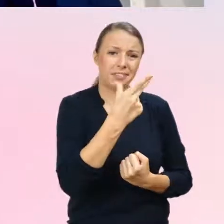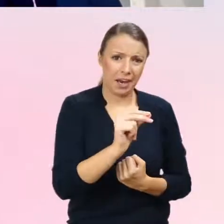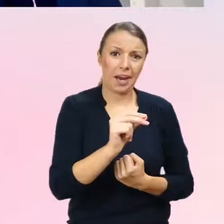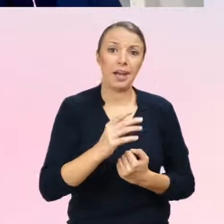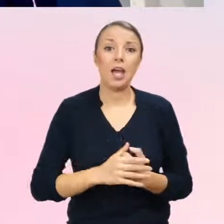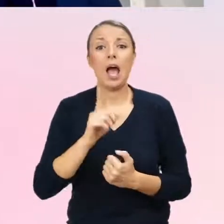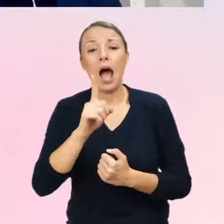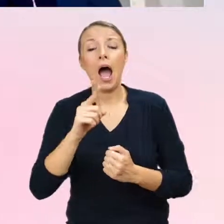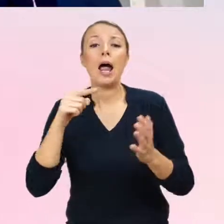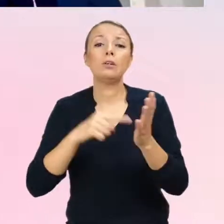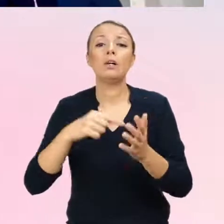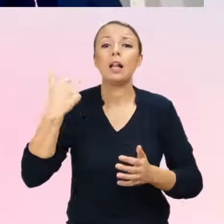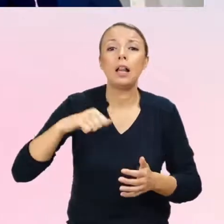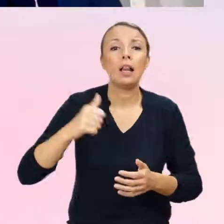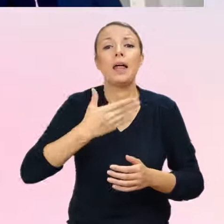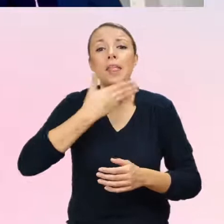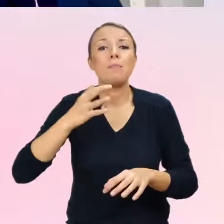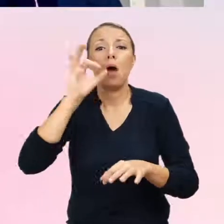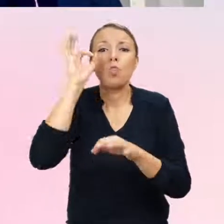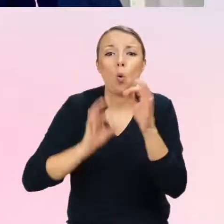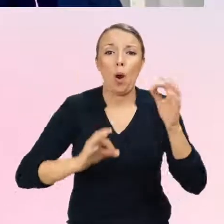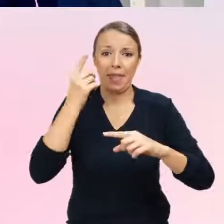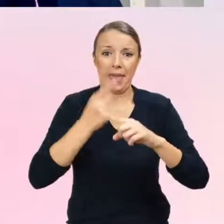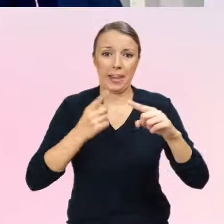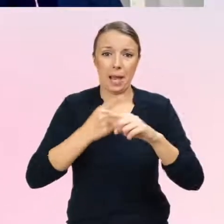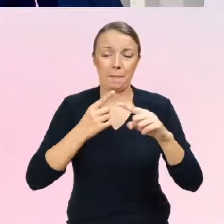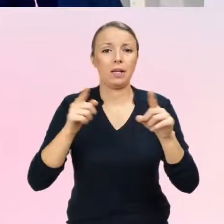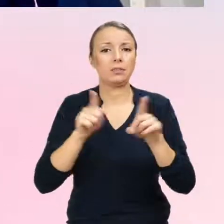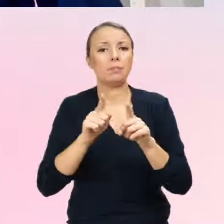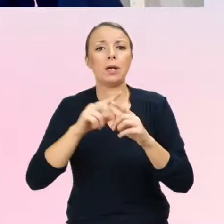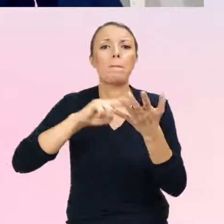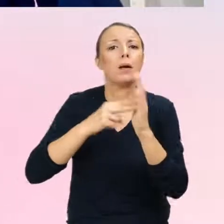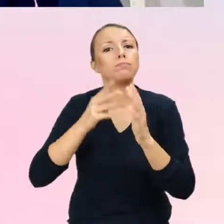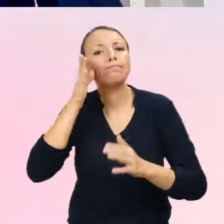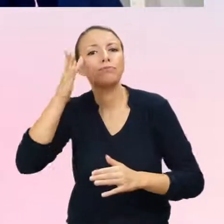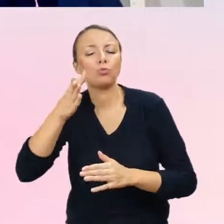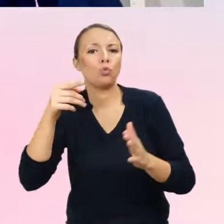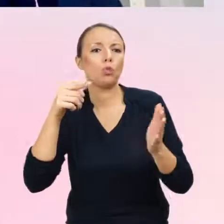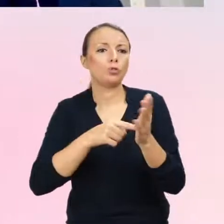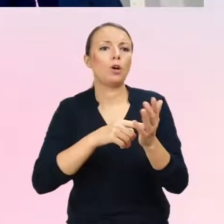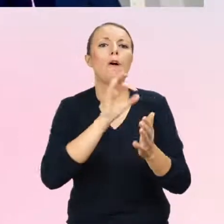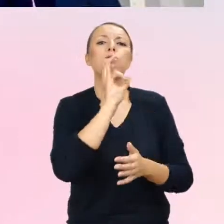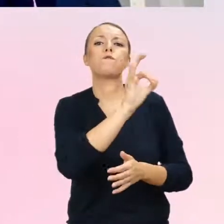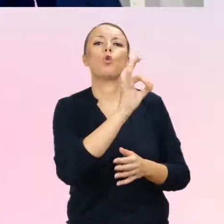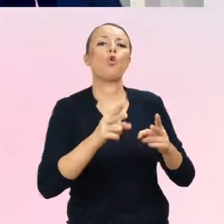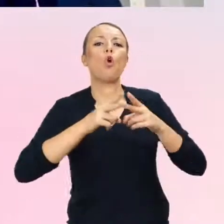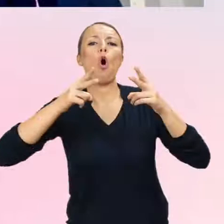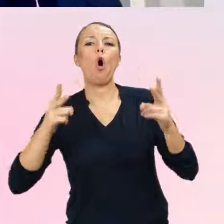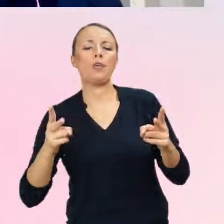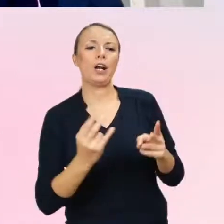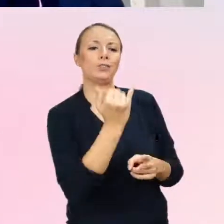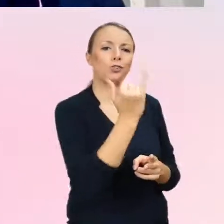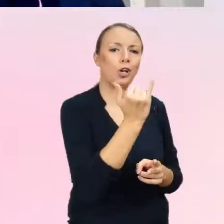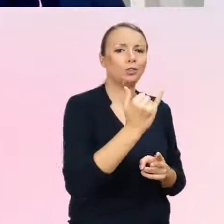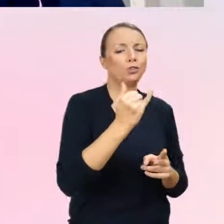jednoznacznych czynników prognostycznych dotyczących stabilności do utrzymywania się niezgodności płci od dzieciństwa do dorosłości.